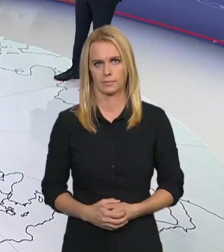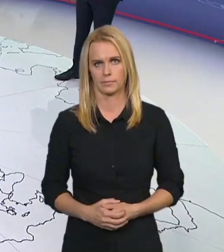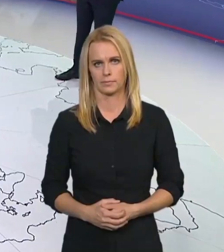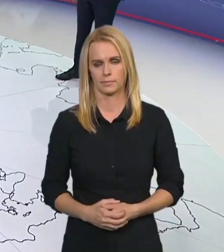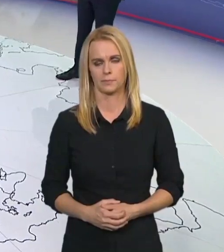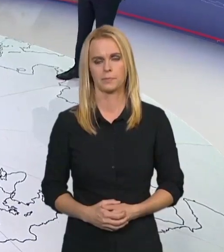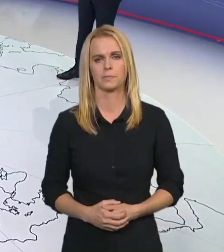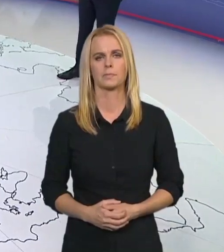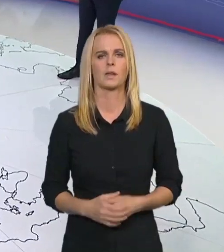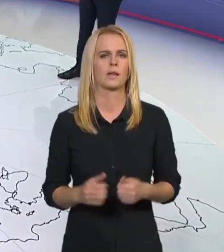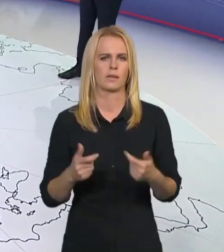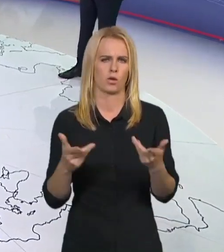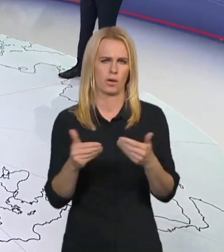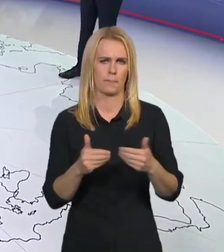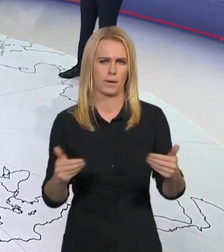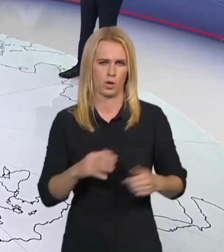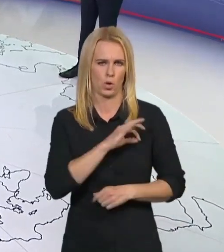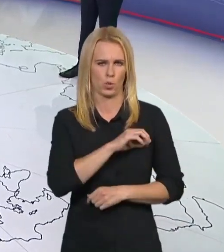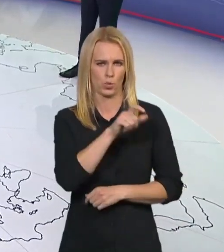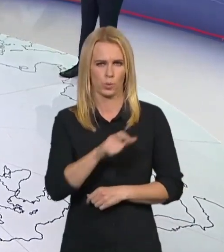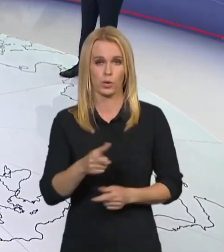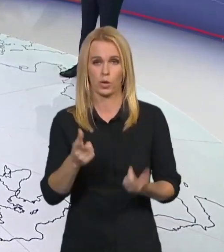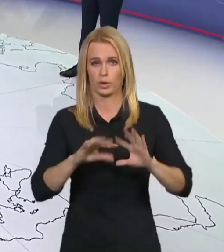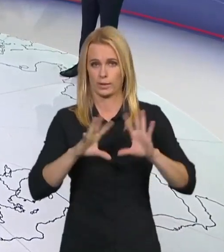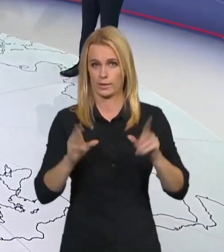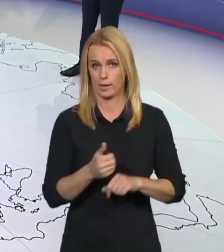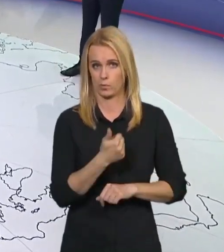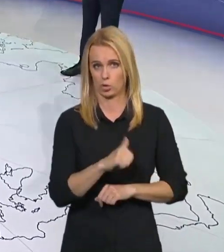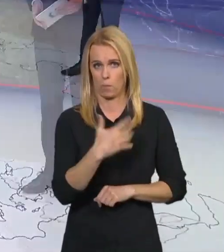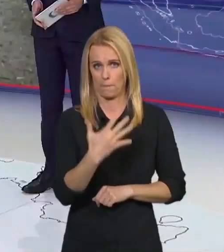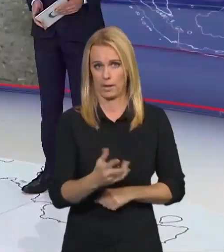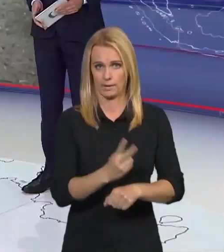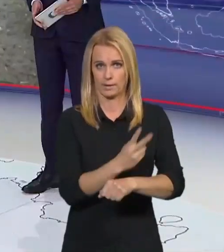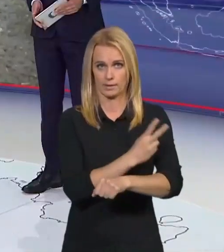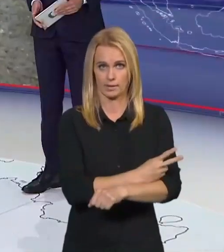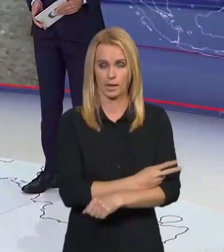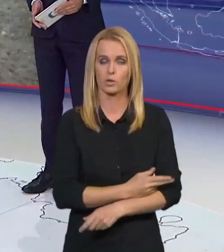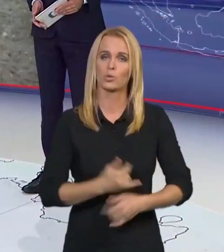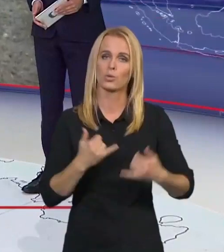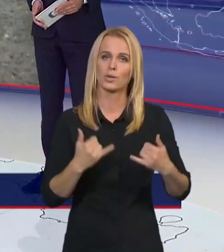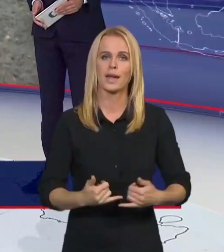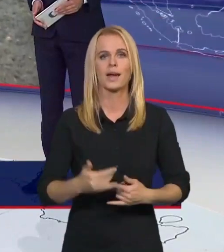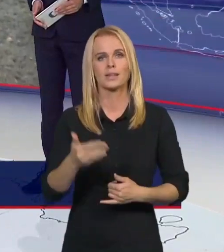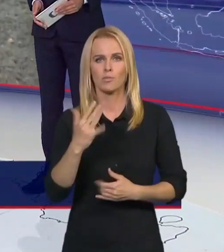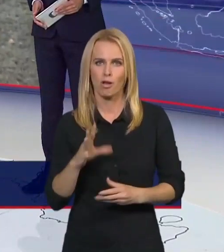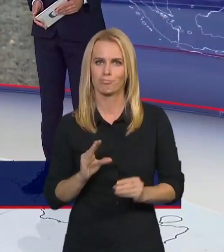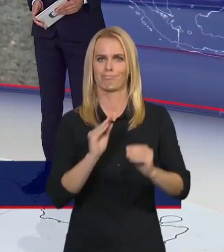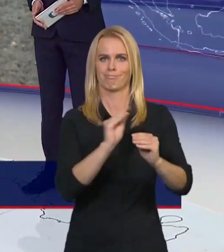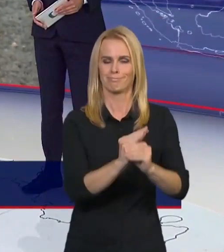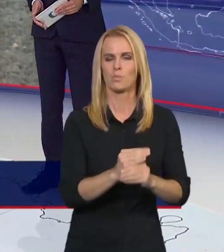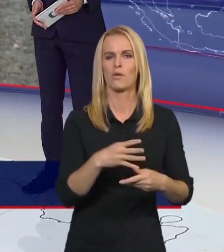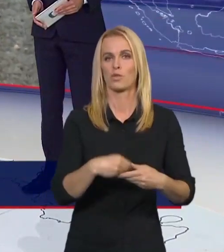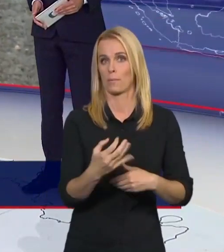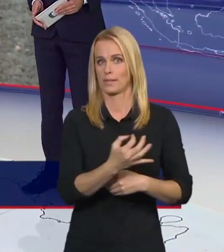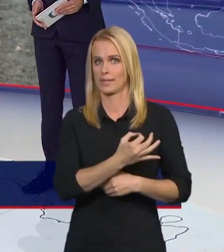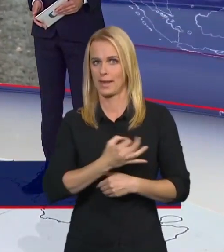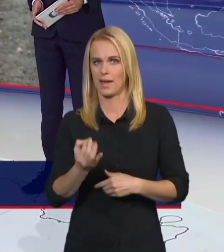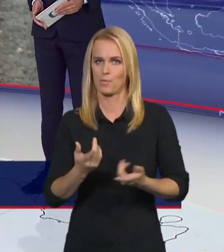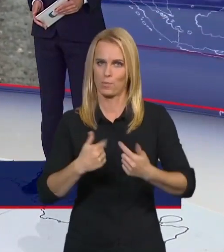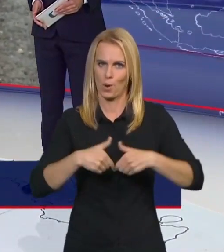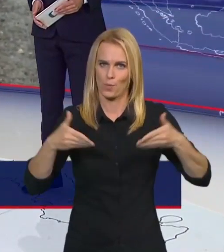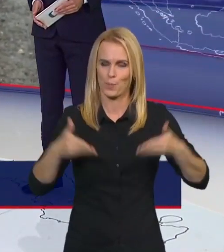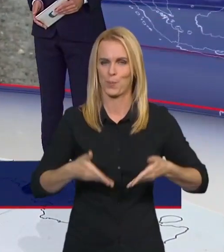Miliony dobrovolníků zhruba ze 150 zemí se dnes připojili k celosvětovému dní Cleanup Day. Mezi nimi i ti